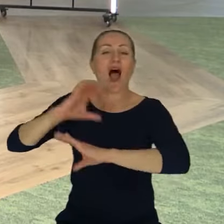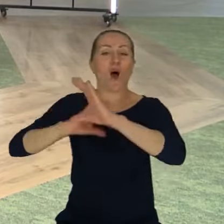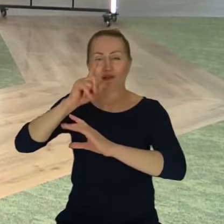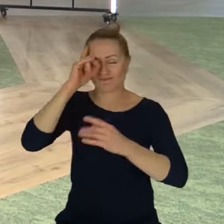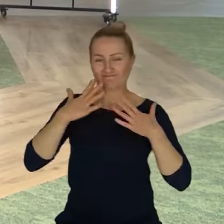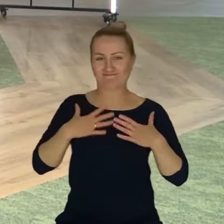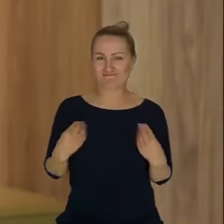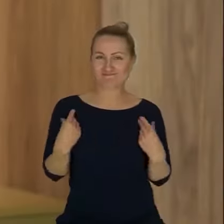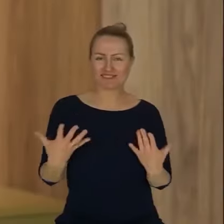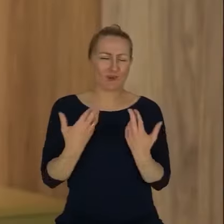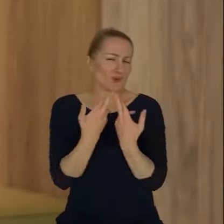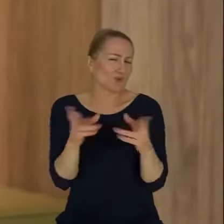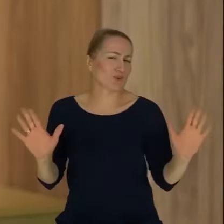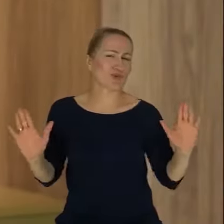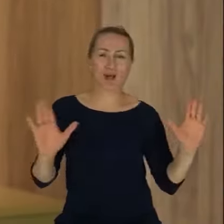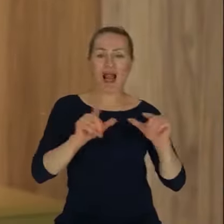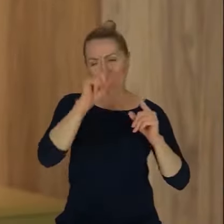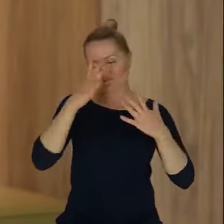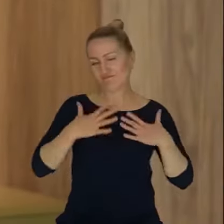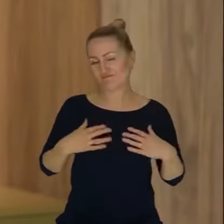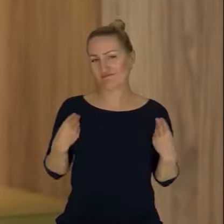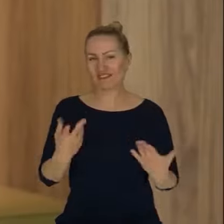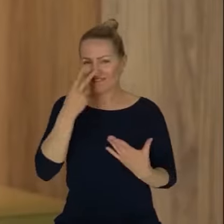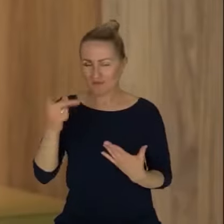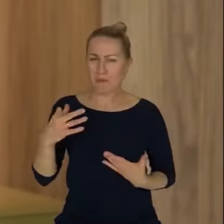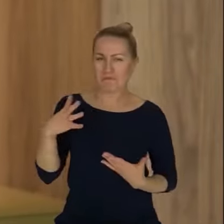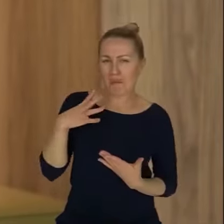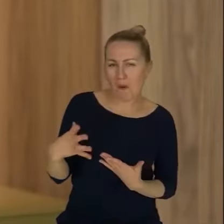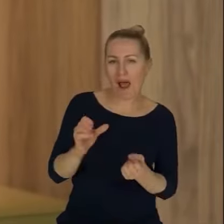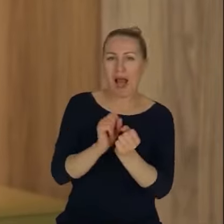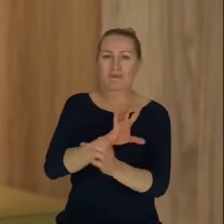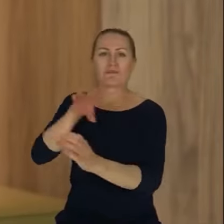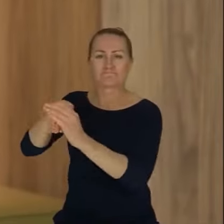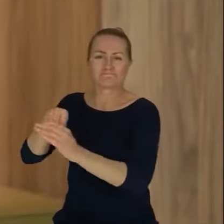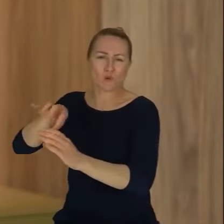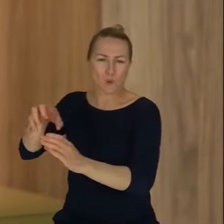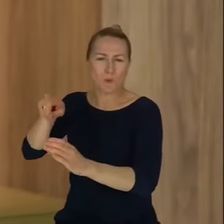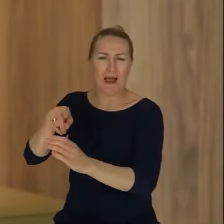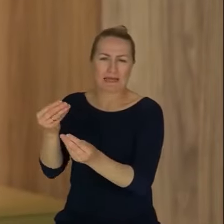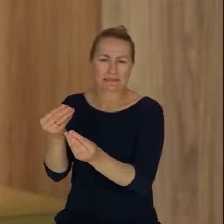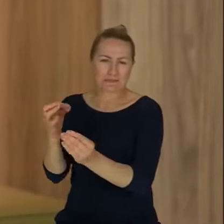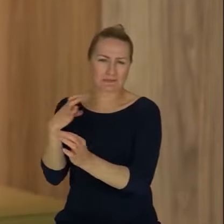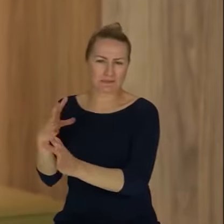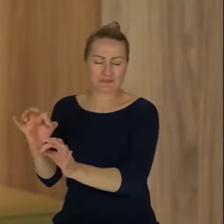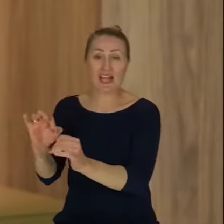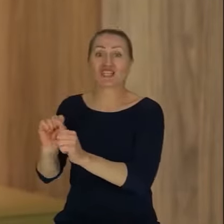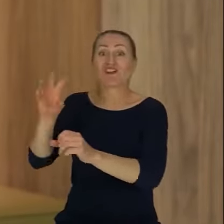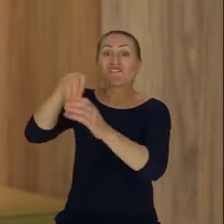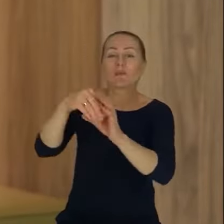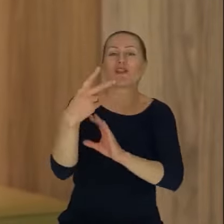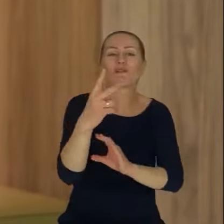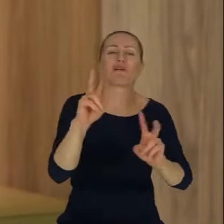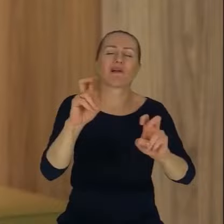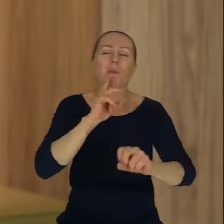elegancji, ale to są eleganccy ludzie, widać, że zamożni albo aspirujący. I jest dwóch tak zwanych meneli. Tak zwanych meneli.